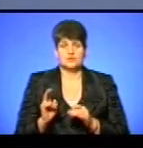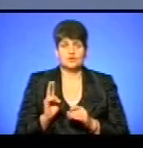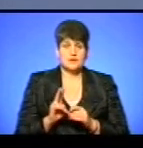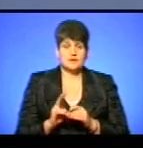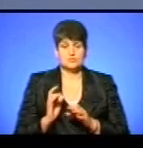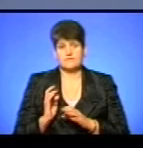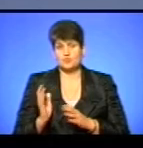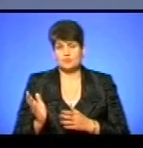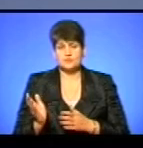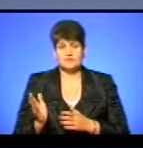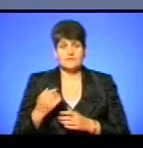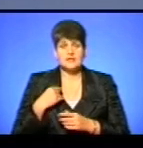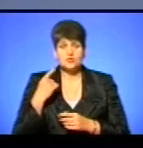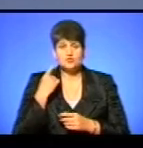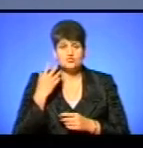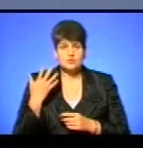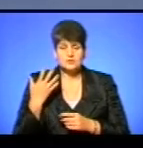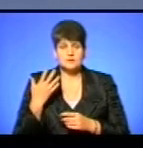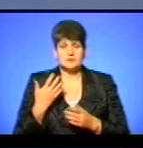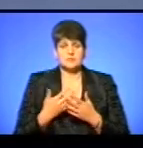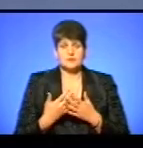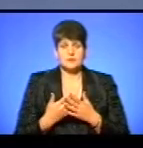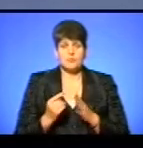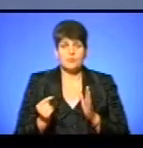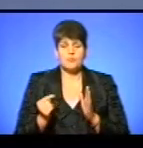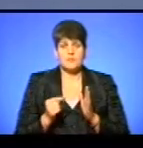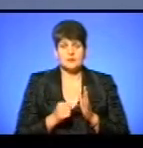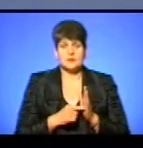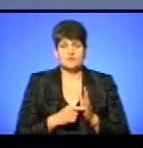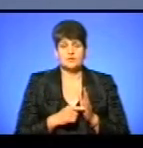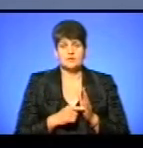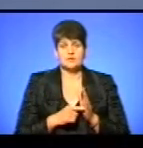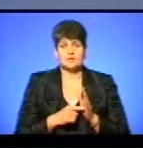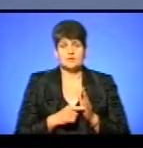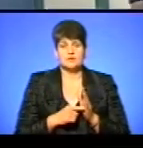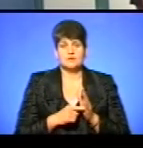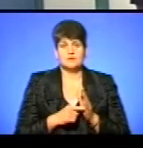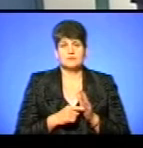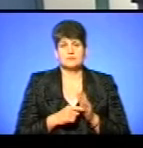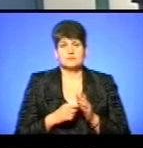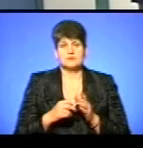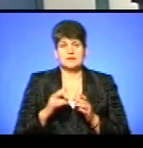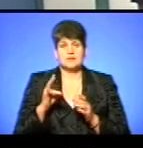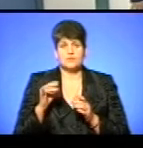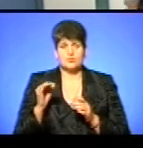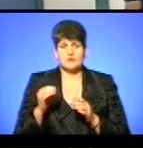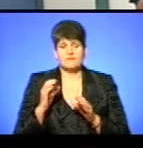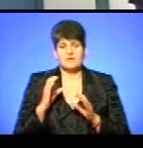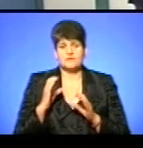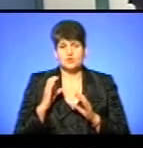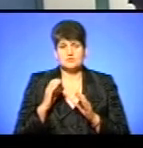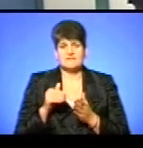що автобуси. Ви ж не чуєте, як, наприклад, попадають під напругу в тролейбусах в інших містах, як в інших містах автобуси